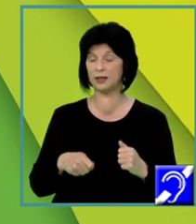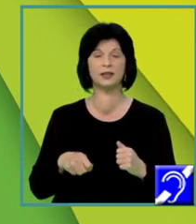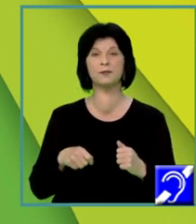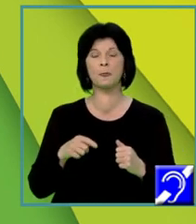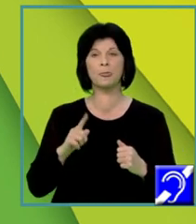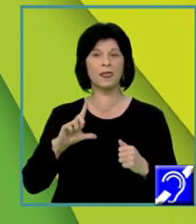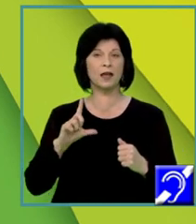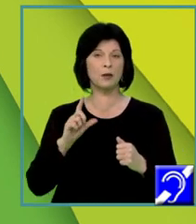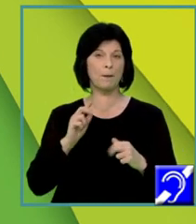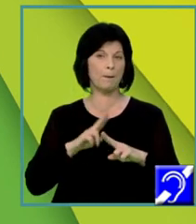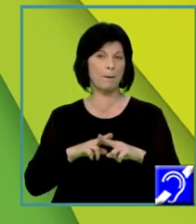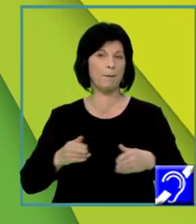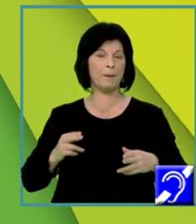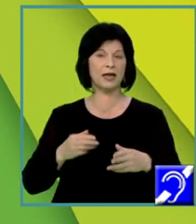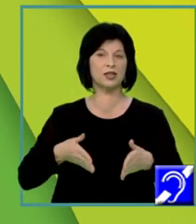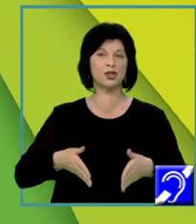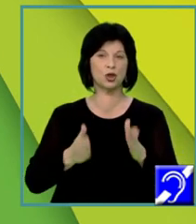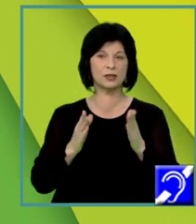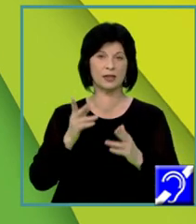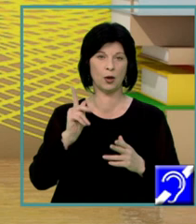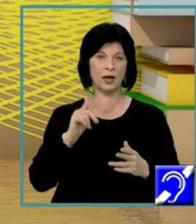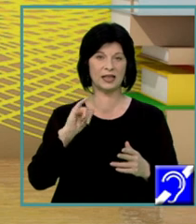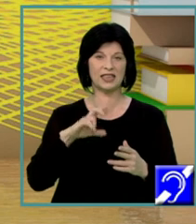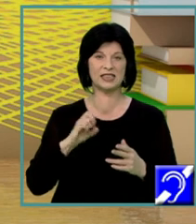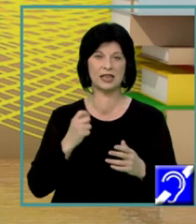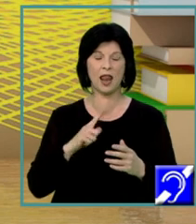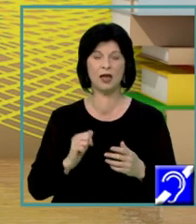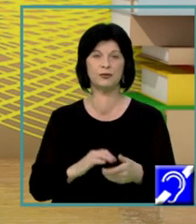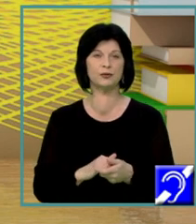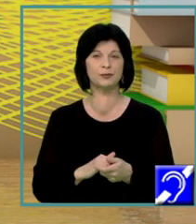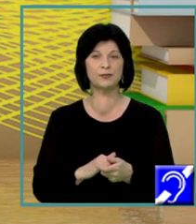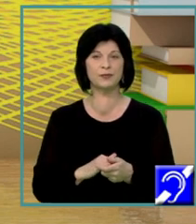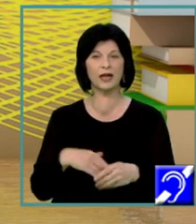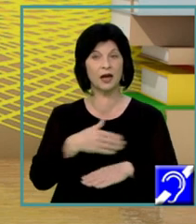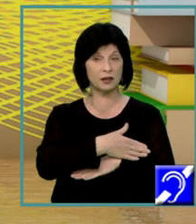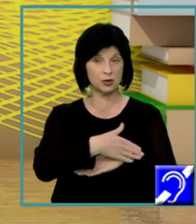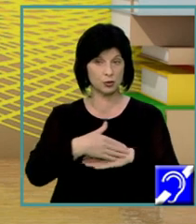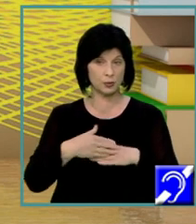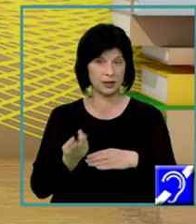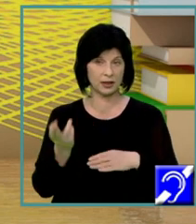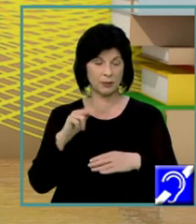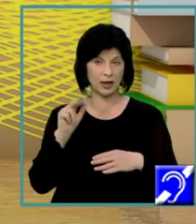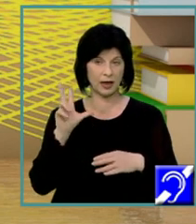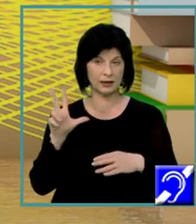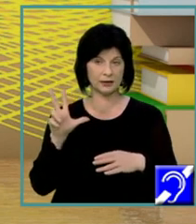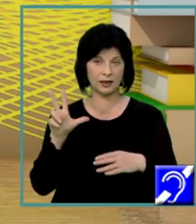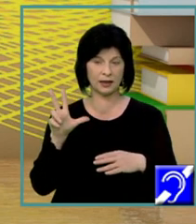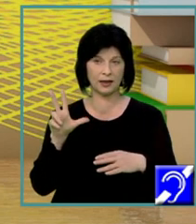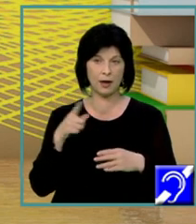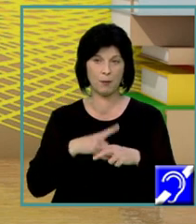găsește astăzi Institutul de Geofizică aplicată. Vreau să subliniez și aspectul legat de